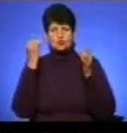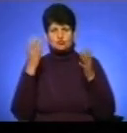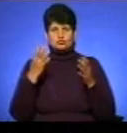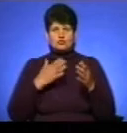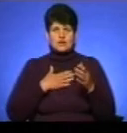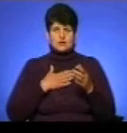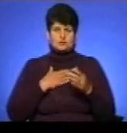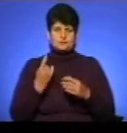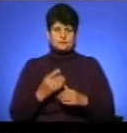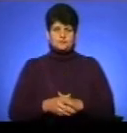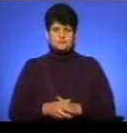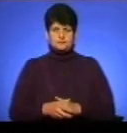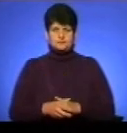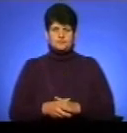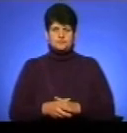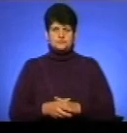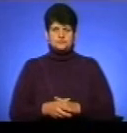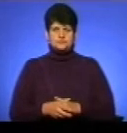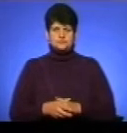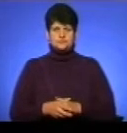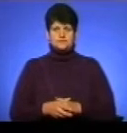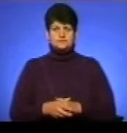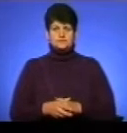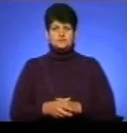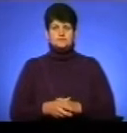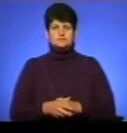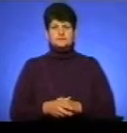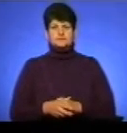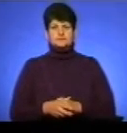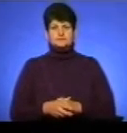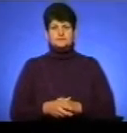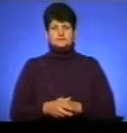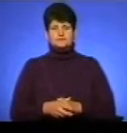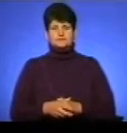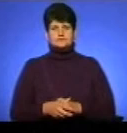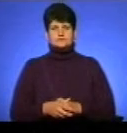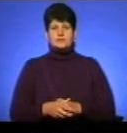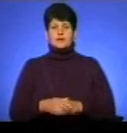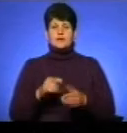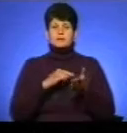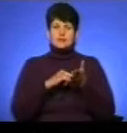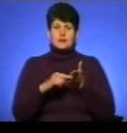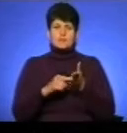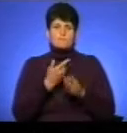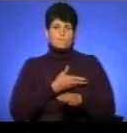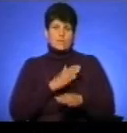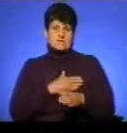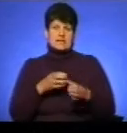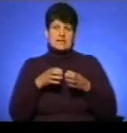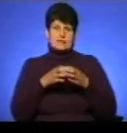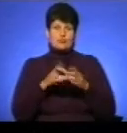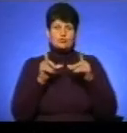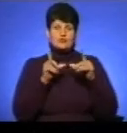краю. Марія Кутенко, Андрій Бодак, новини. Зазначу, польська делегація відвідала